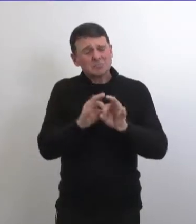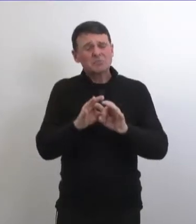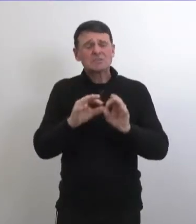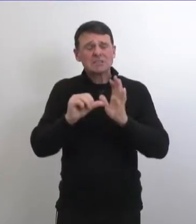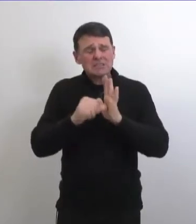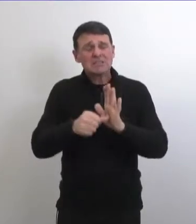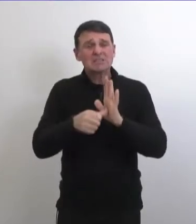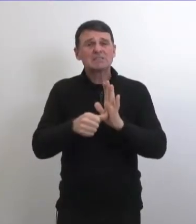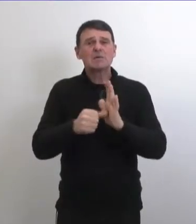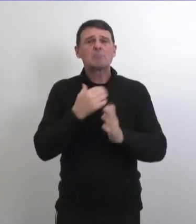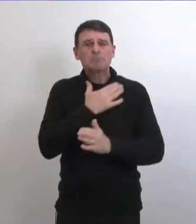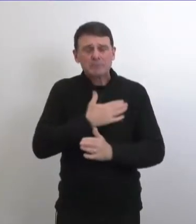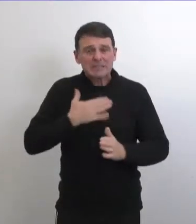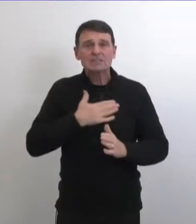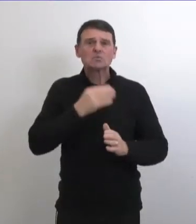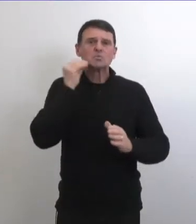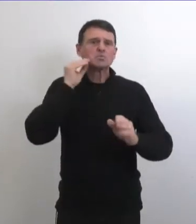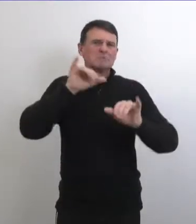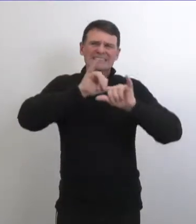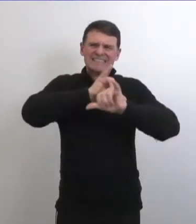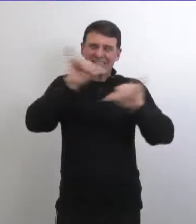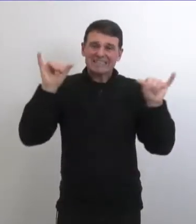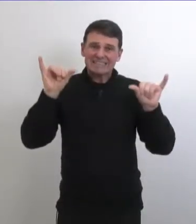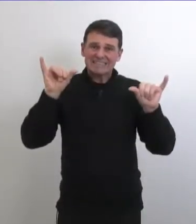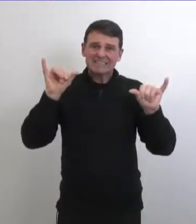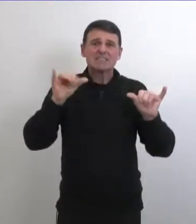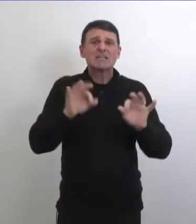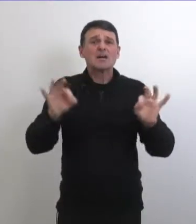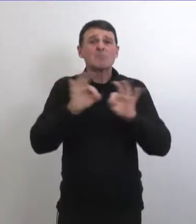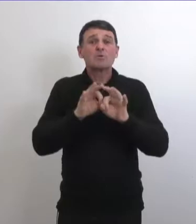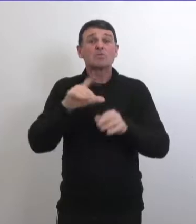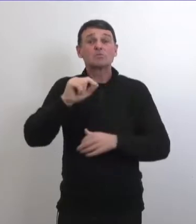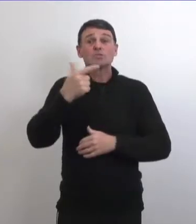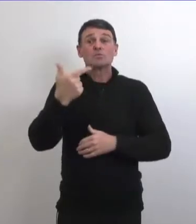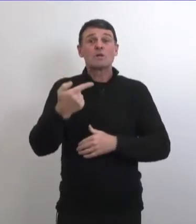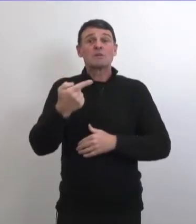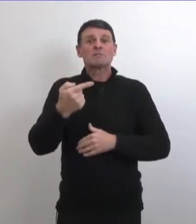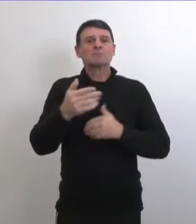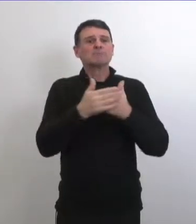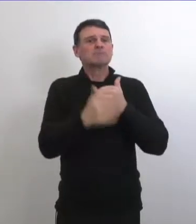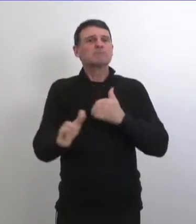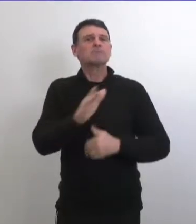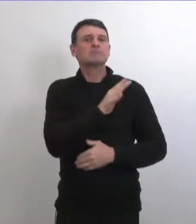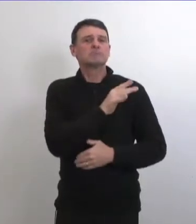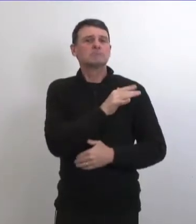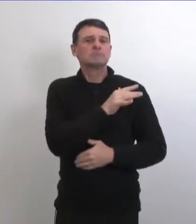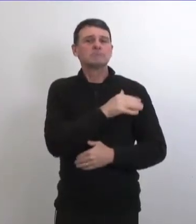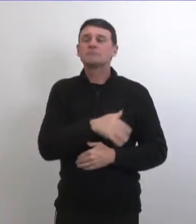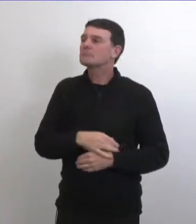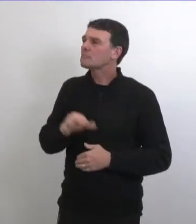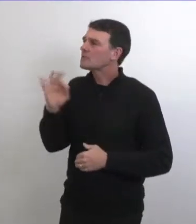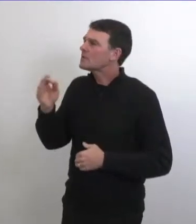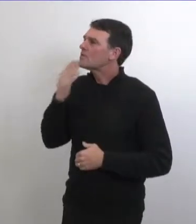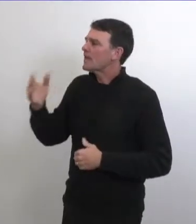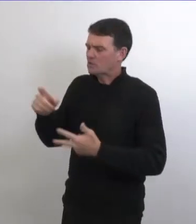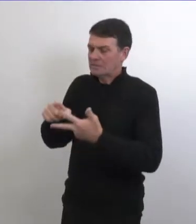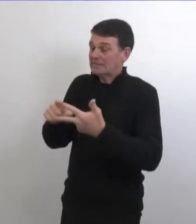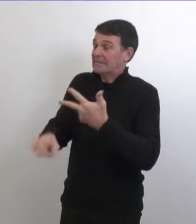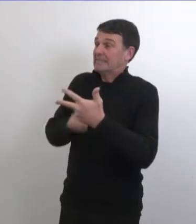et l'important c'est que tout le monde reste à la maison pour réduire ce risque on voudrait vraiment avoir un bon départ pour 2021